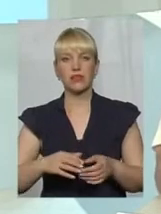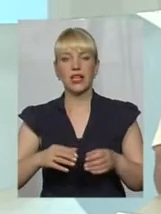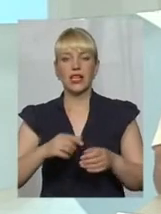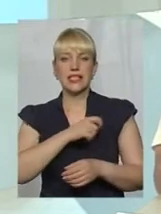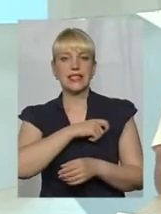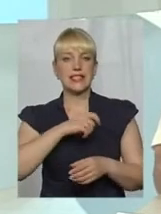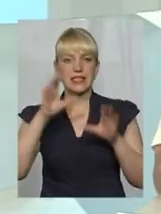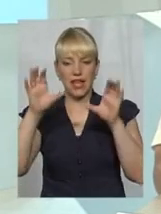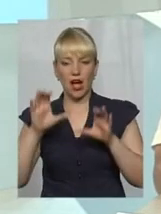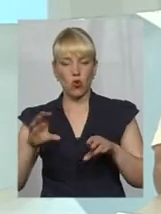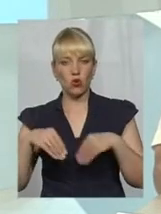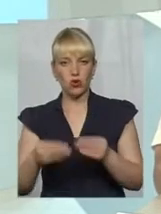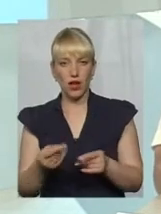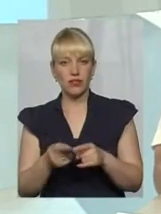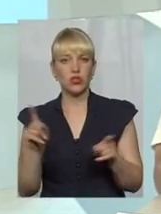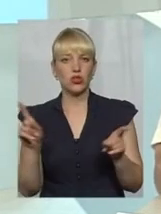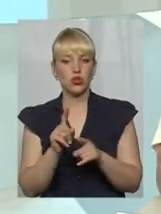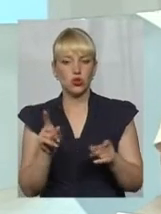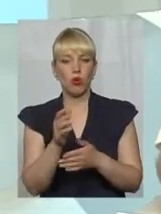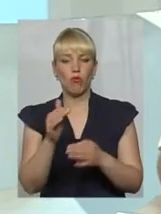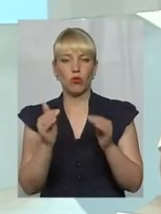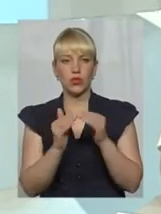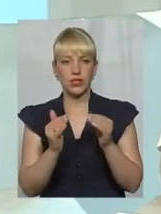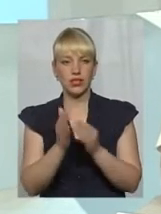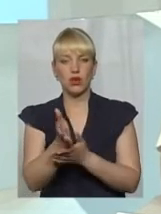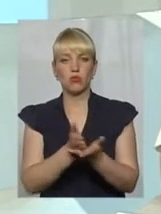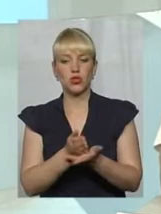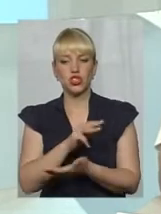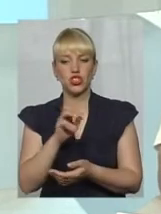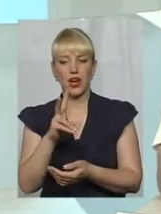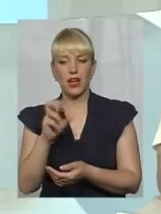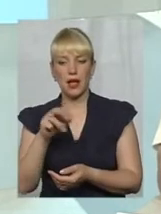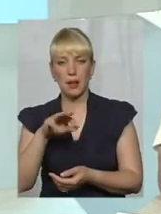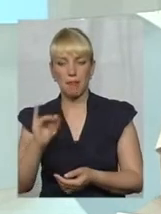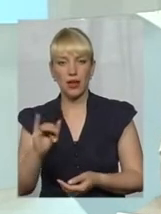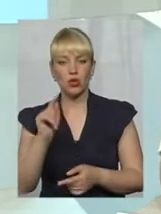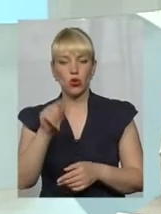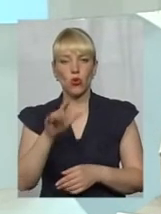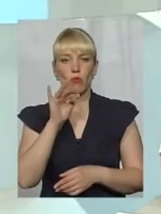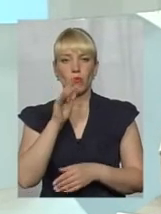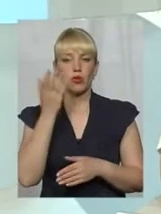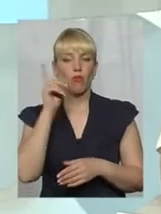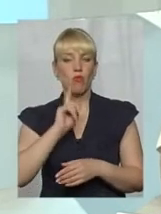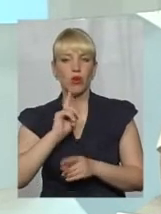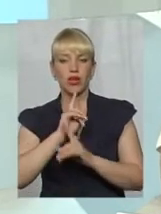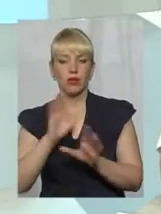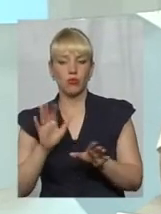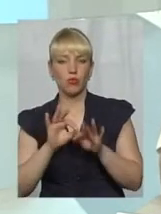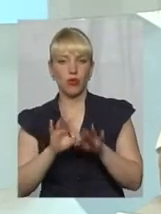будинки обслуговуються жеками, до того моменту, поки не буде проведений конкурс,